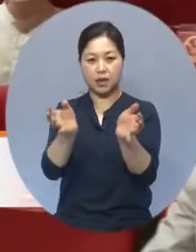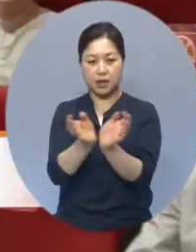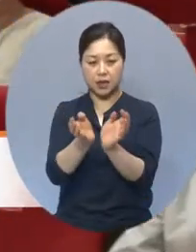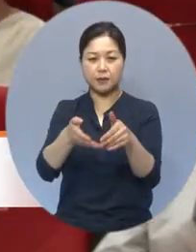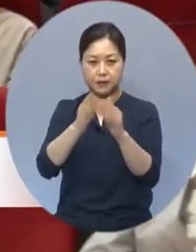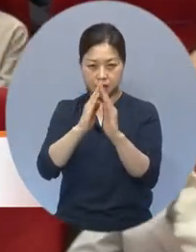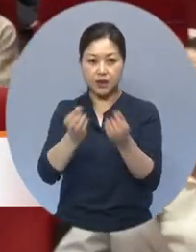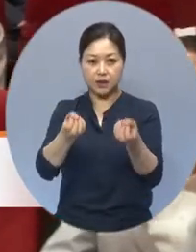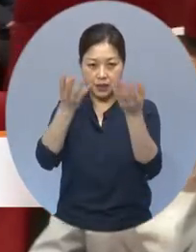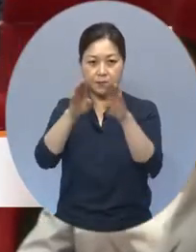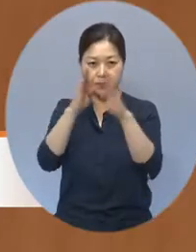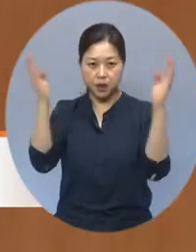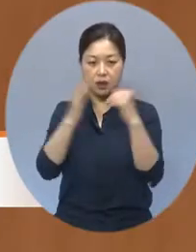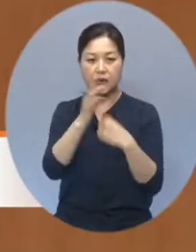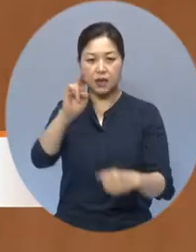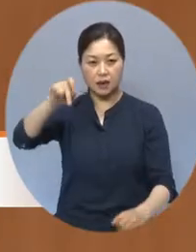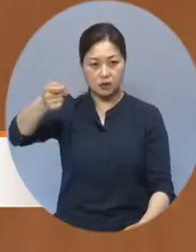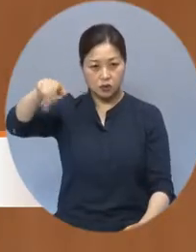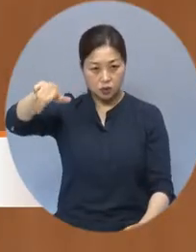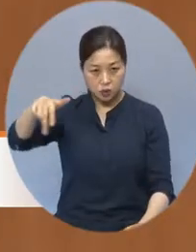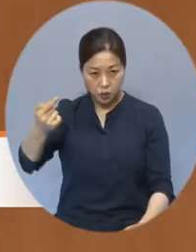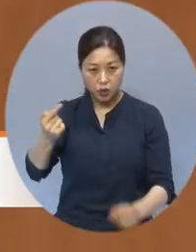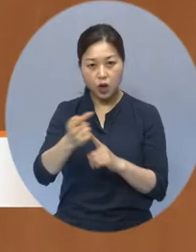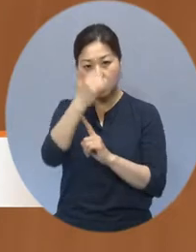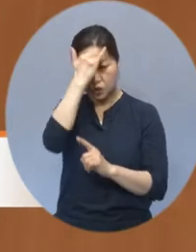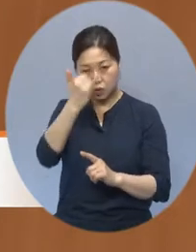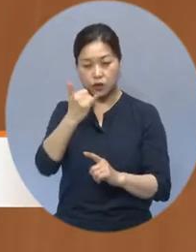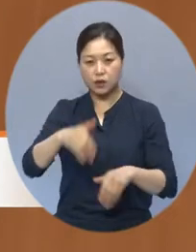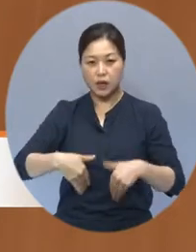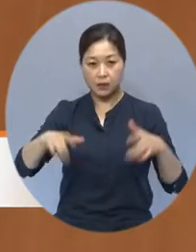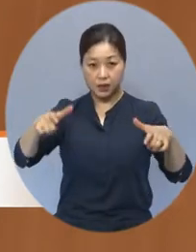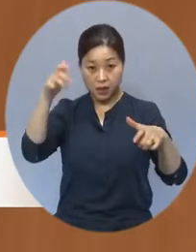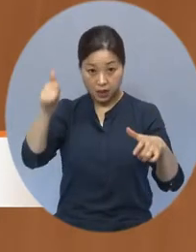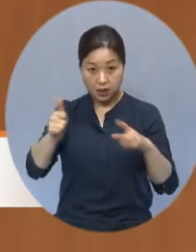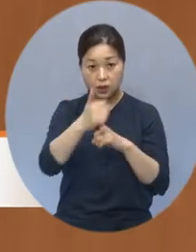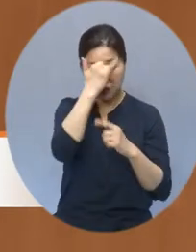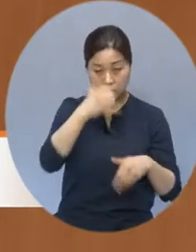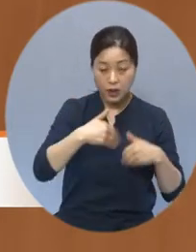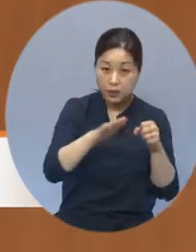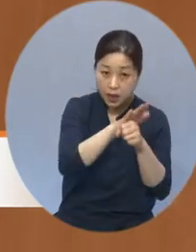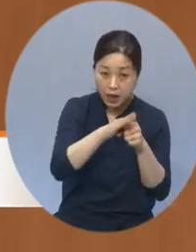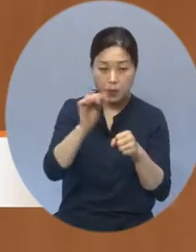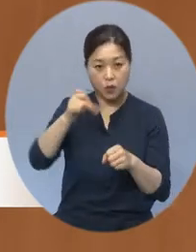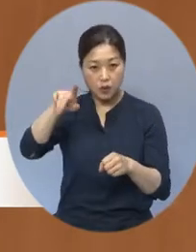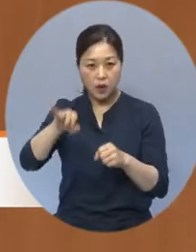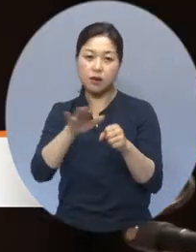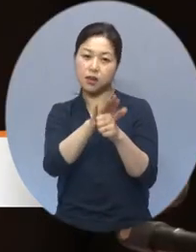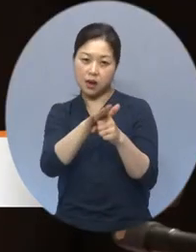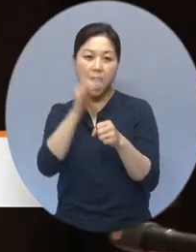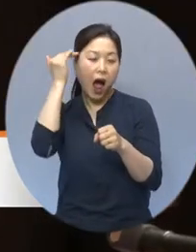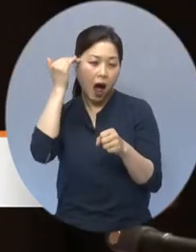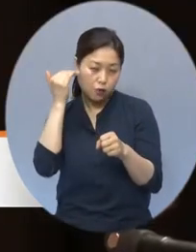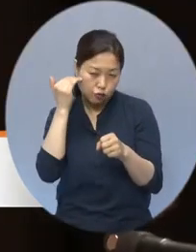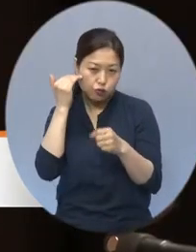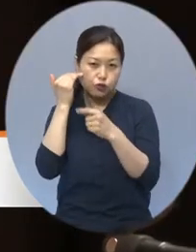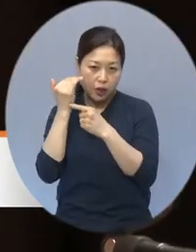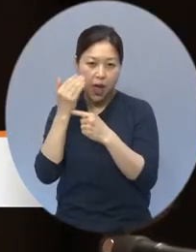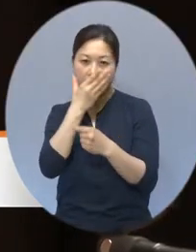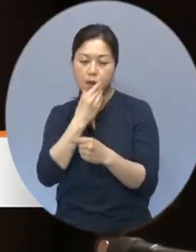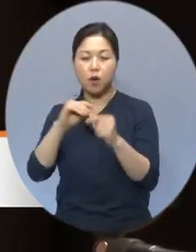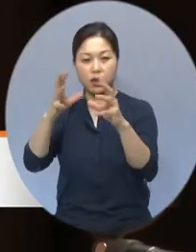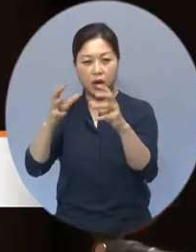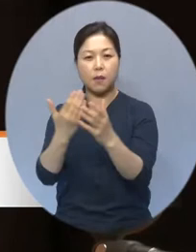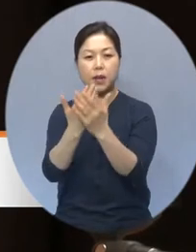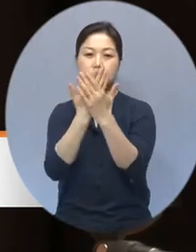양승조 충남지사는 충남사랑, 보령사랑이 대한민국의 행복한 나라로 발전되길 기원한다고 말했습니다.